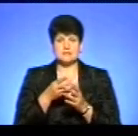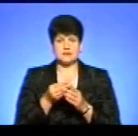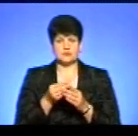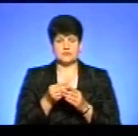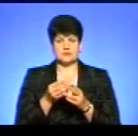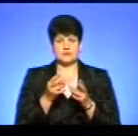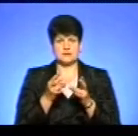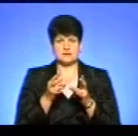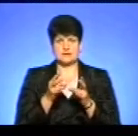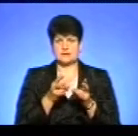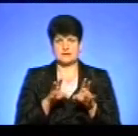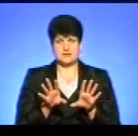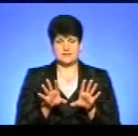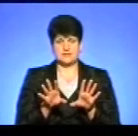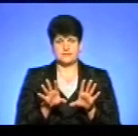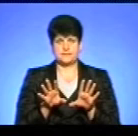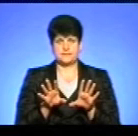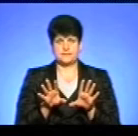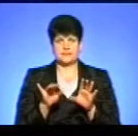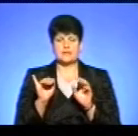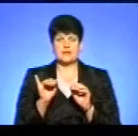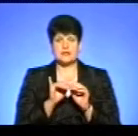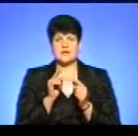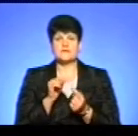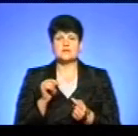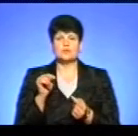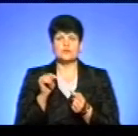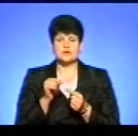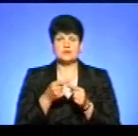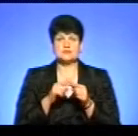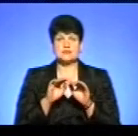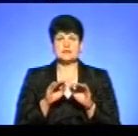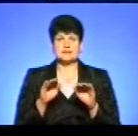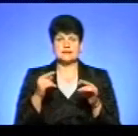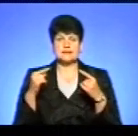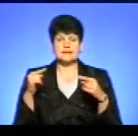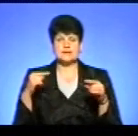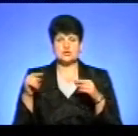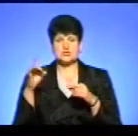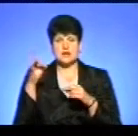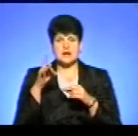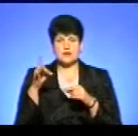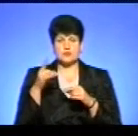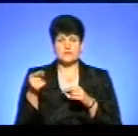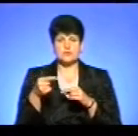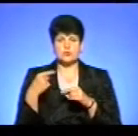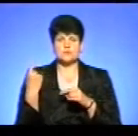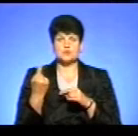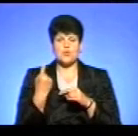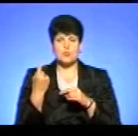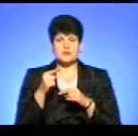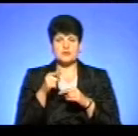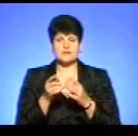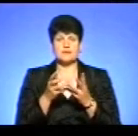не потрібно? Їм сплачувати абсолютно не потрібно. І, відповідно, це діти з інших районів Тернопільської області, і